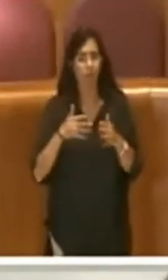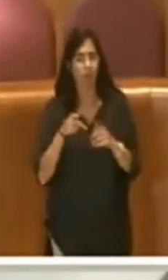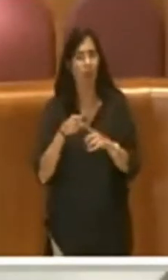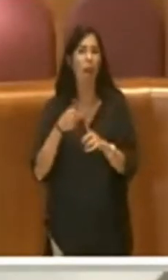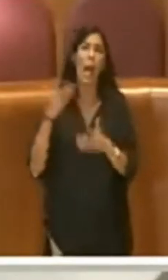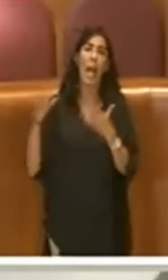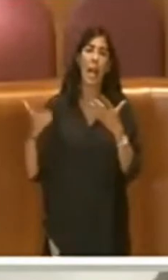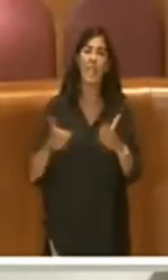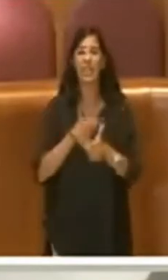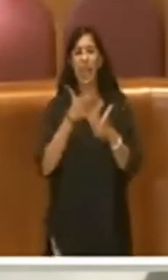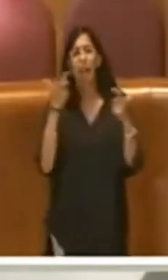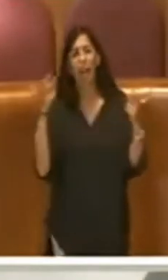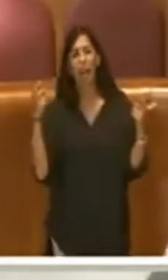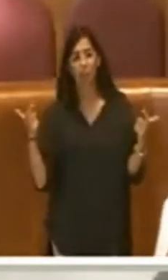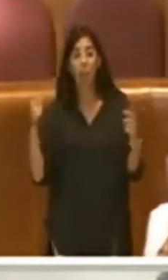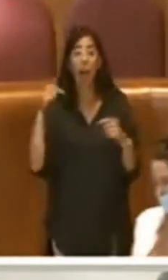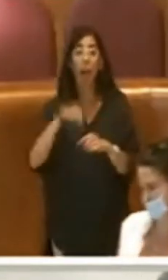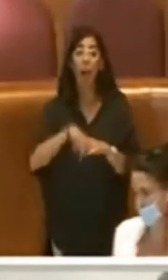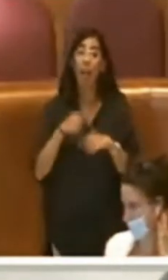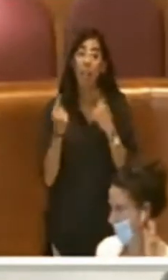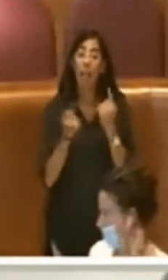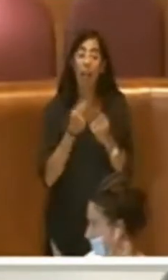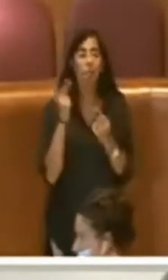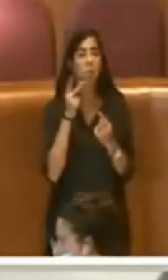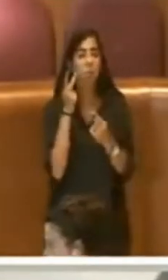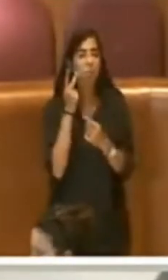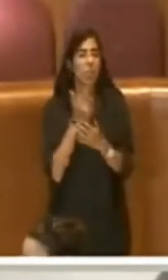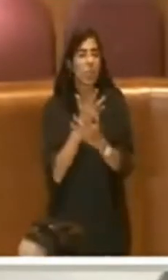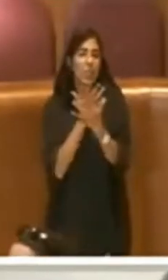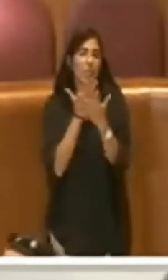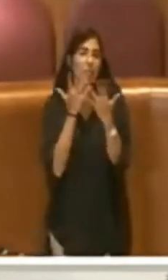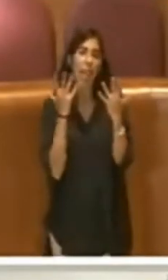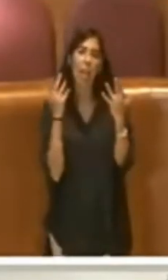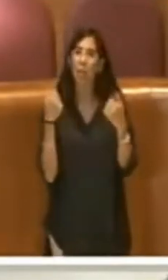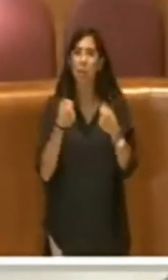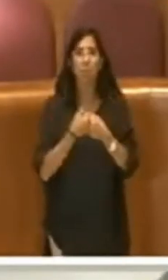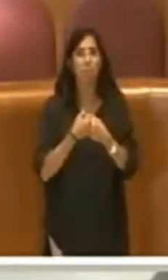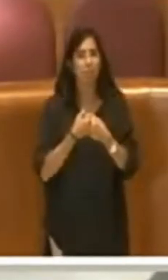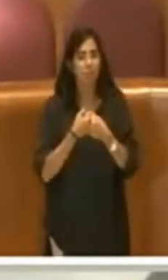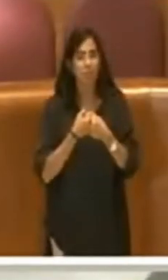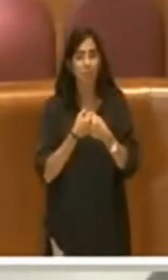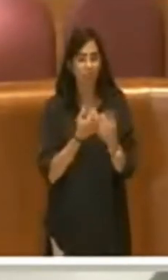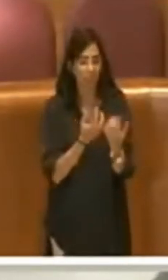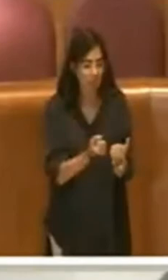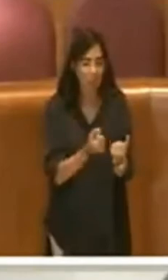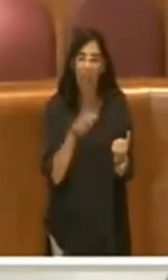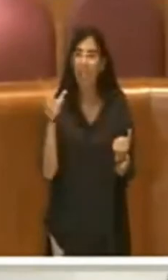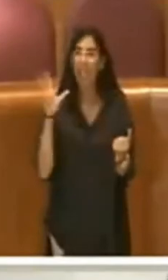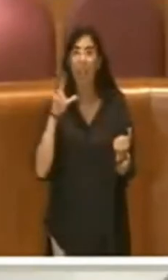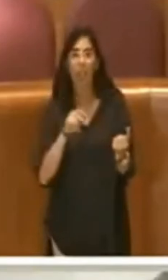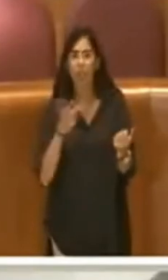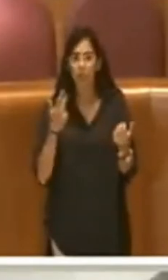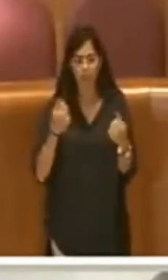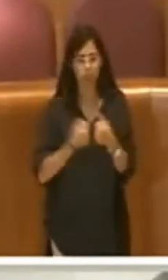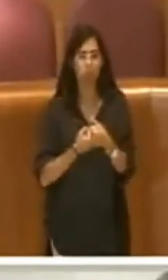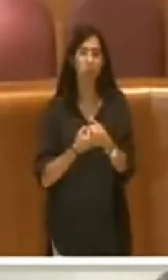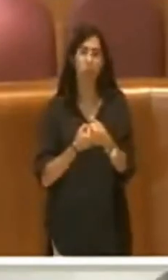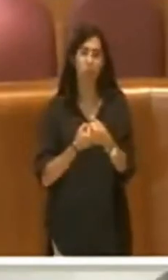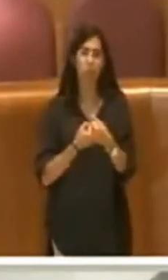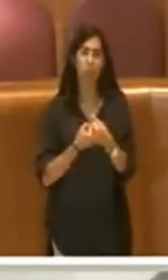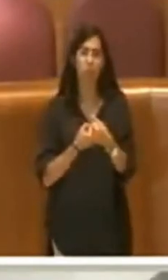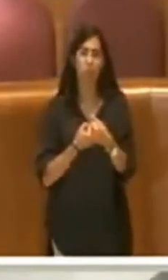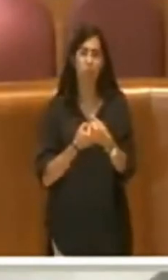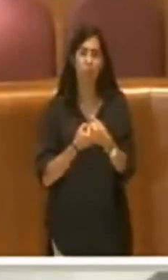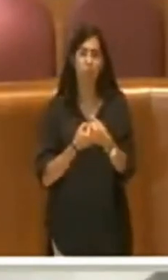caso è proprio palese la contraddizione rispetto ai fatti veri. E' ovvio che i